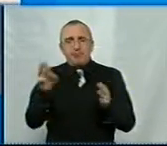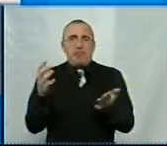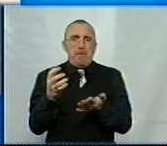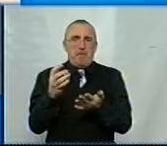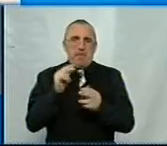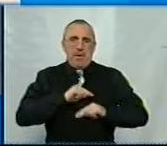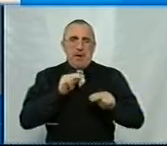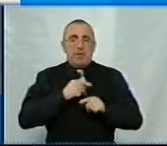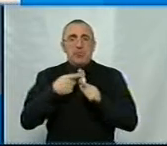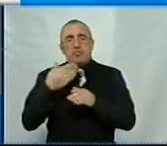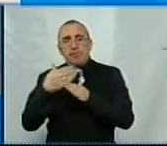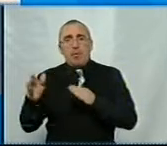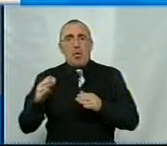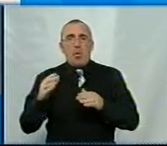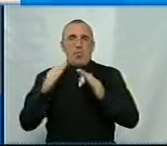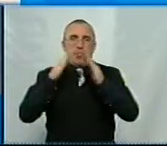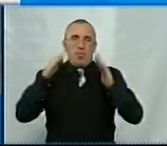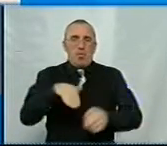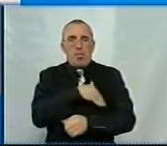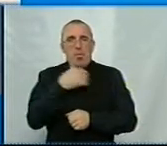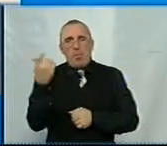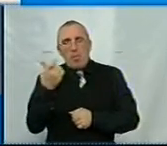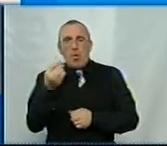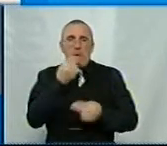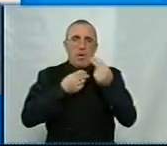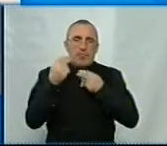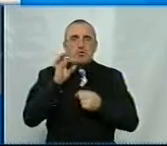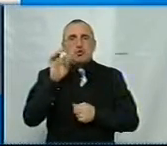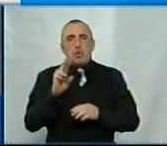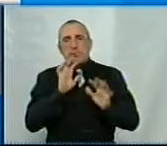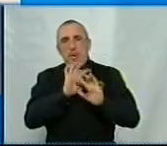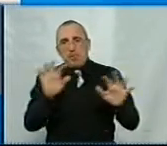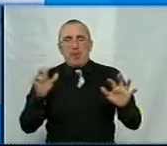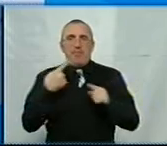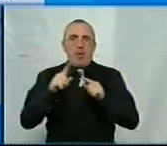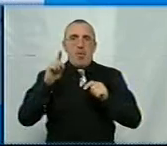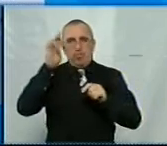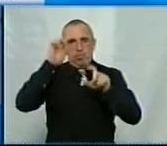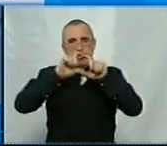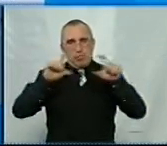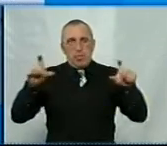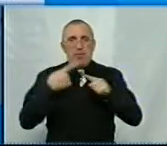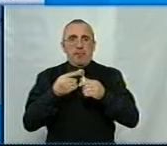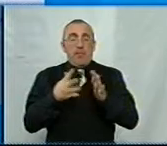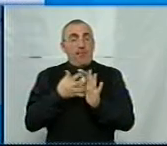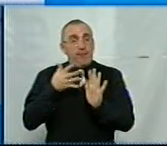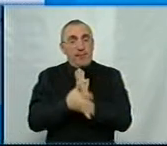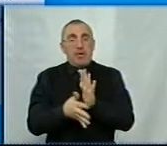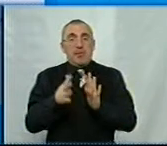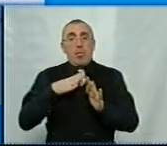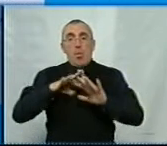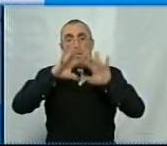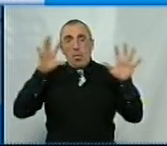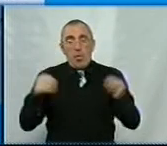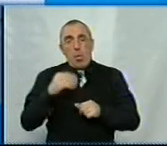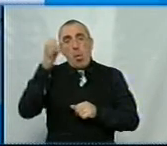Інша частина – це оплата комунальних послуг, харчування, соціальне забезпечення бюджетних установ. Витратити гроші планують на галузі.